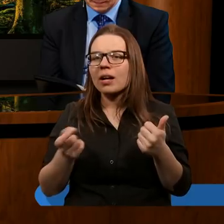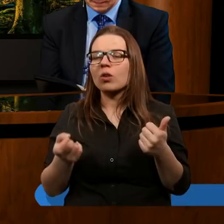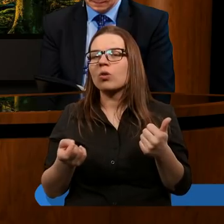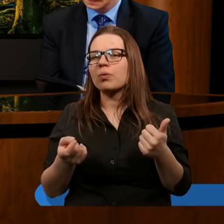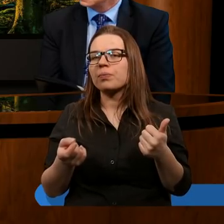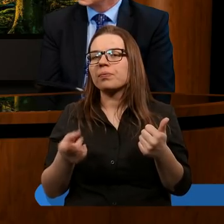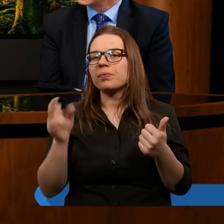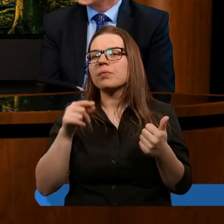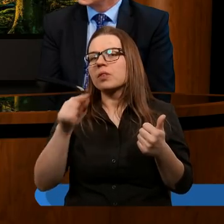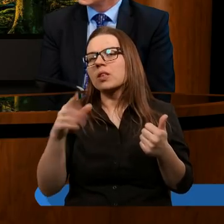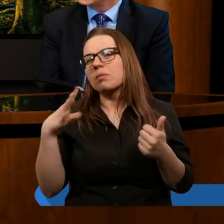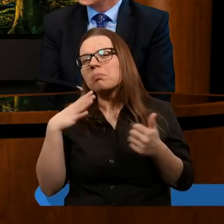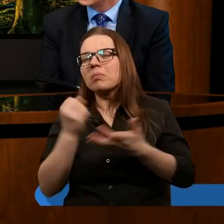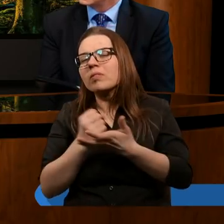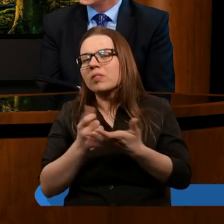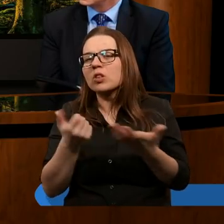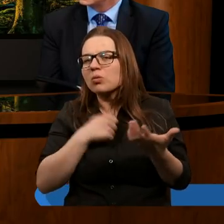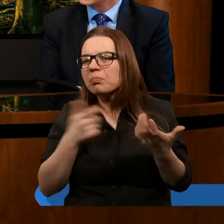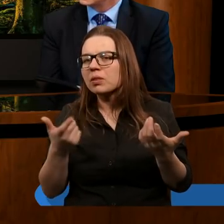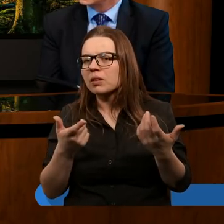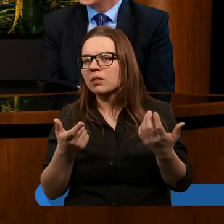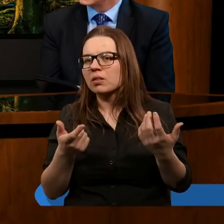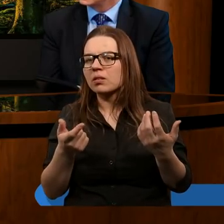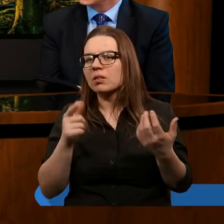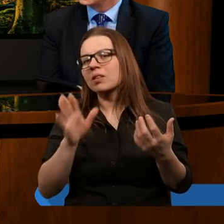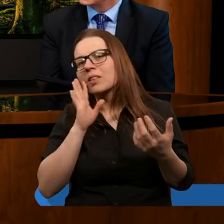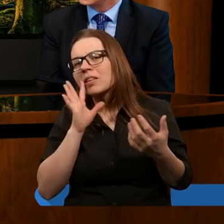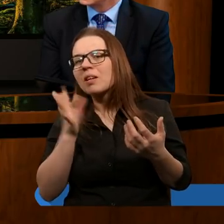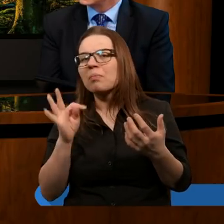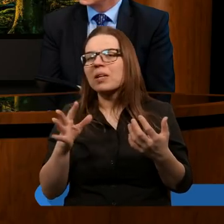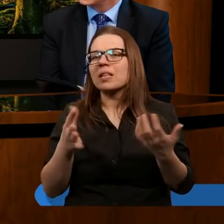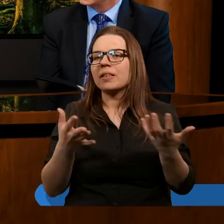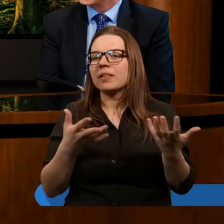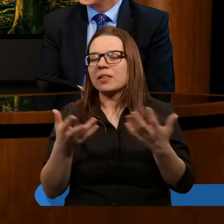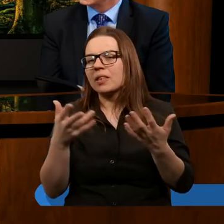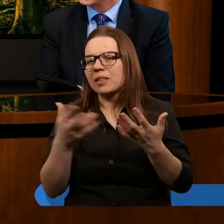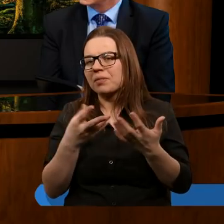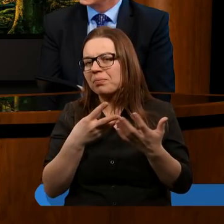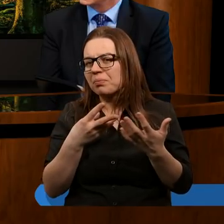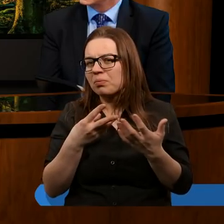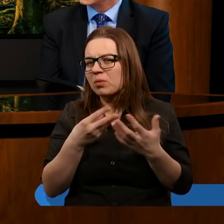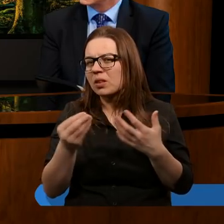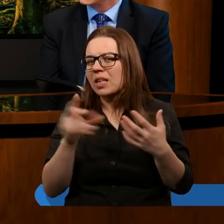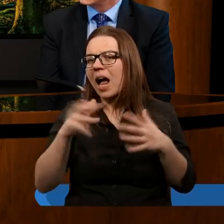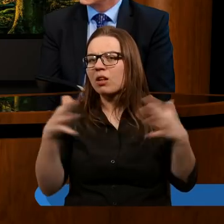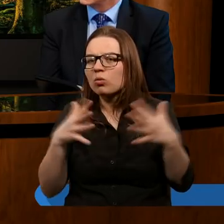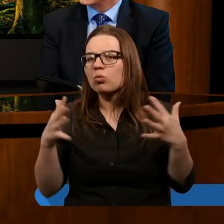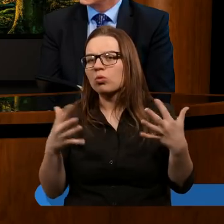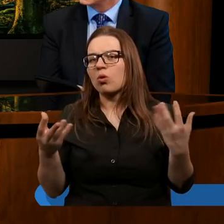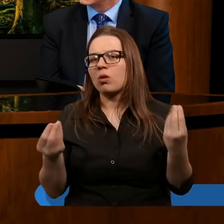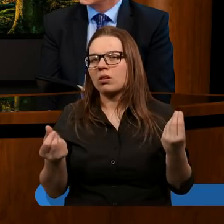że za dużo krwi przelano w chrześcijaństwie, że za dużo jest zbytku, za dużo wystawności, za dużo